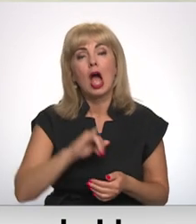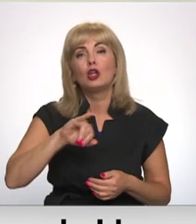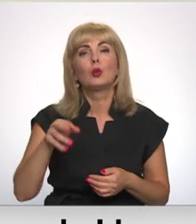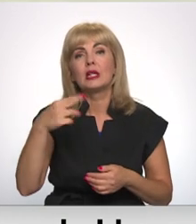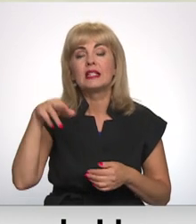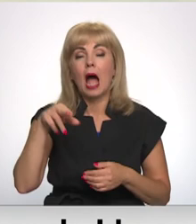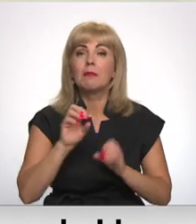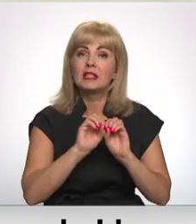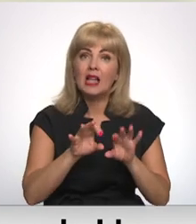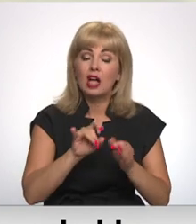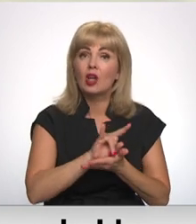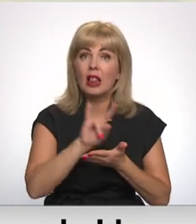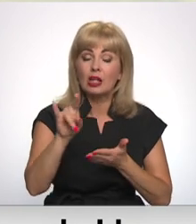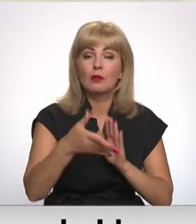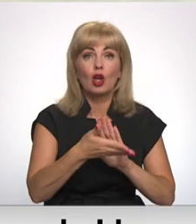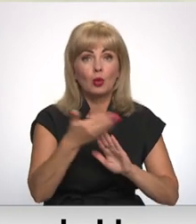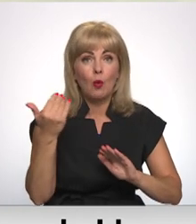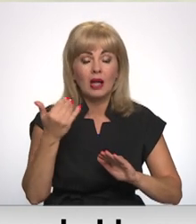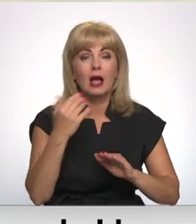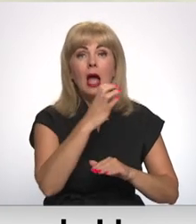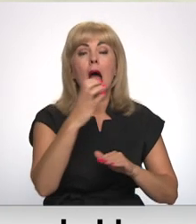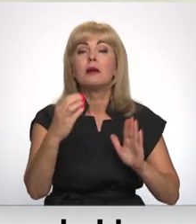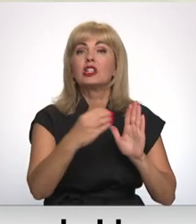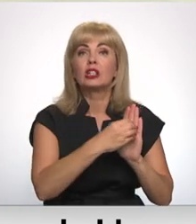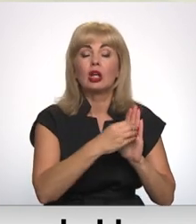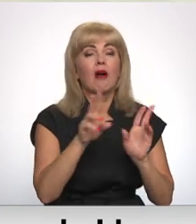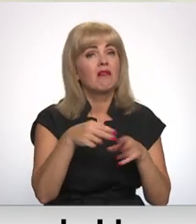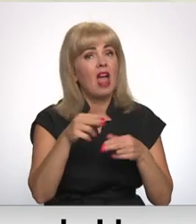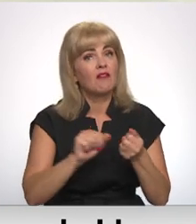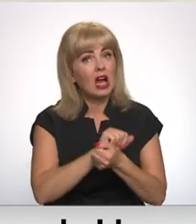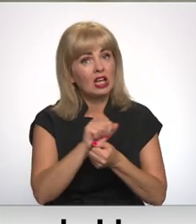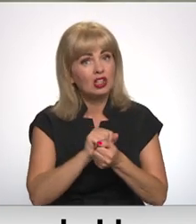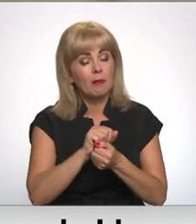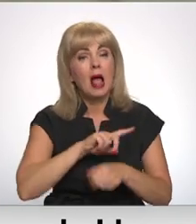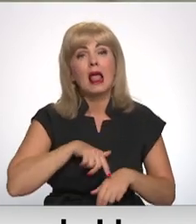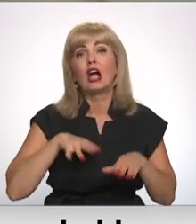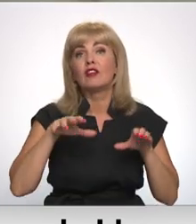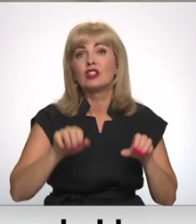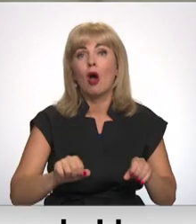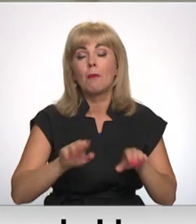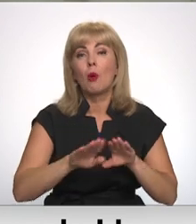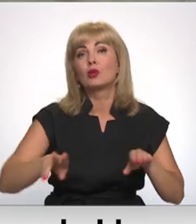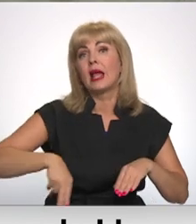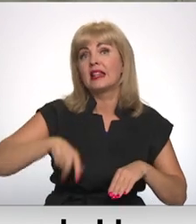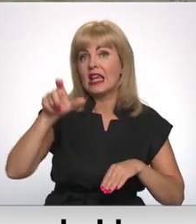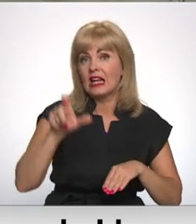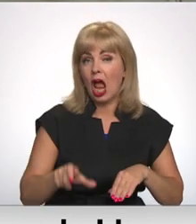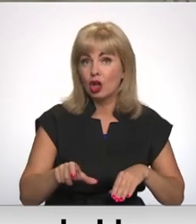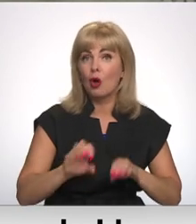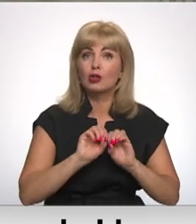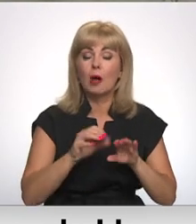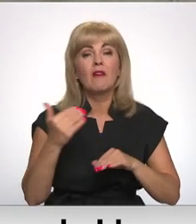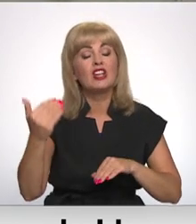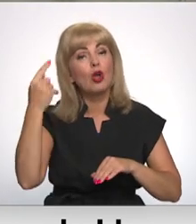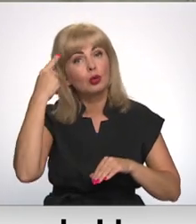uzskata, ka līdmašīna, kurai noņemta padomlaika simbolika nebūtu jāiznīcina. Latvijas okupācijas muzeja direktora Žetēvē norāda, ka viņas